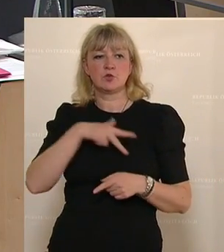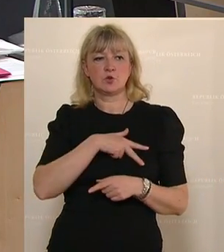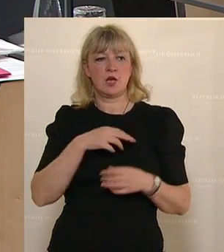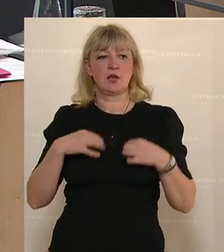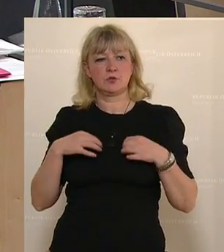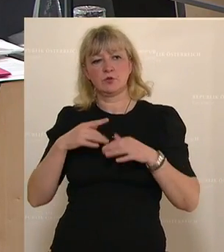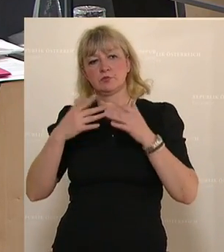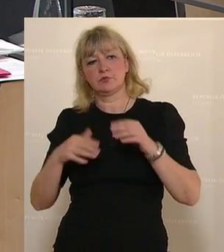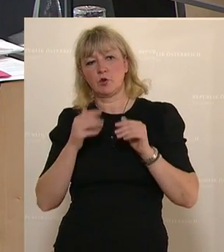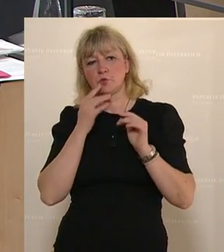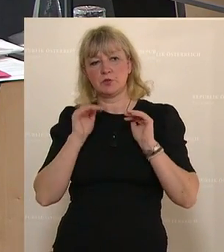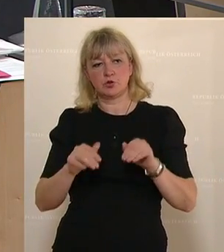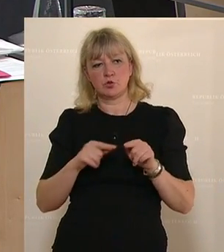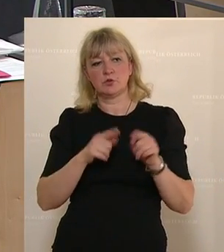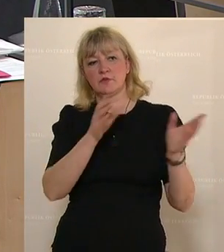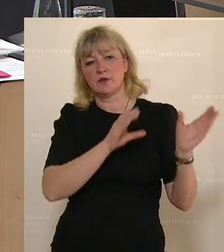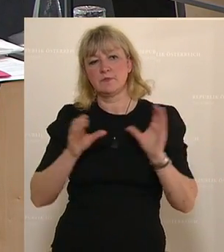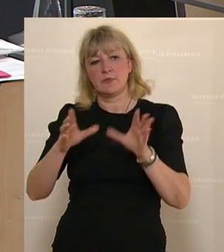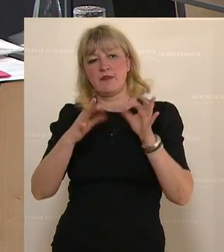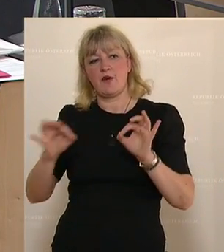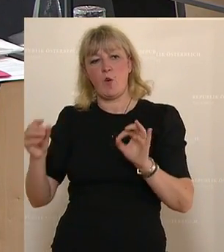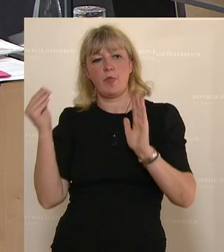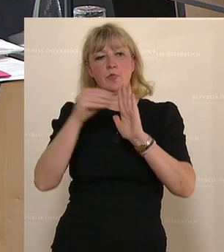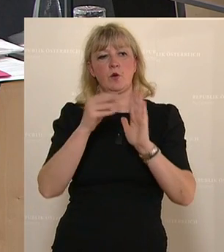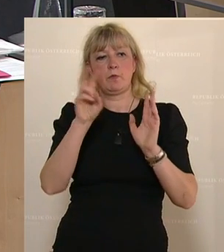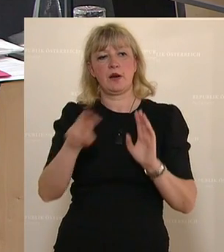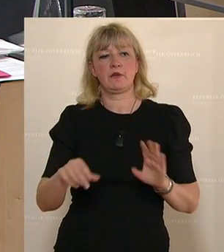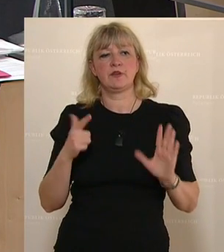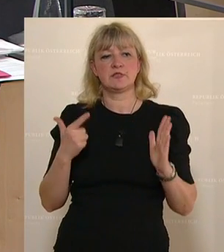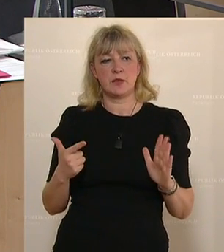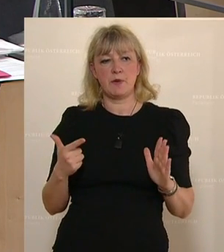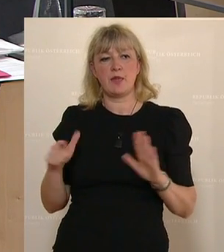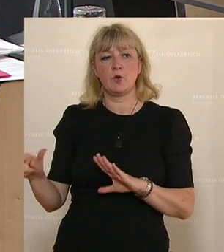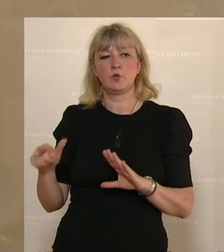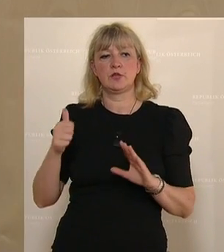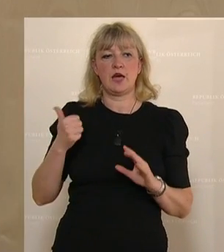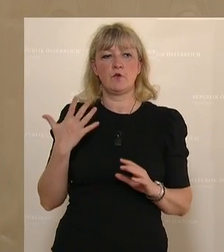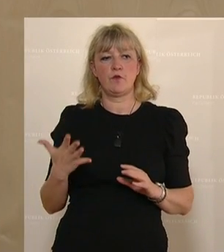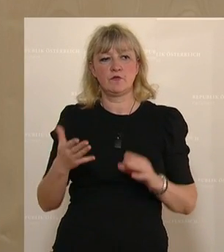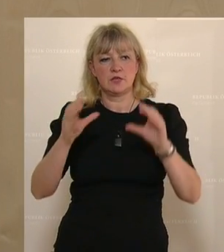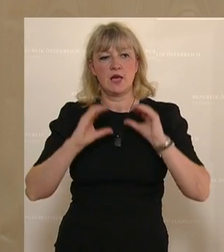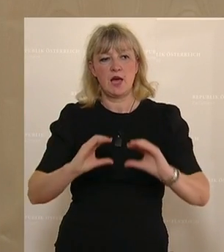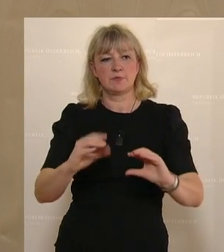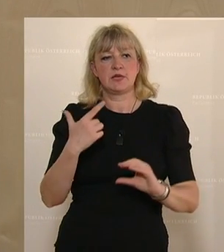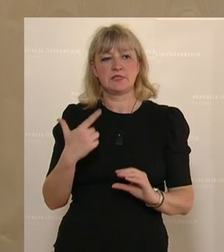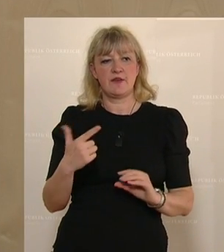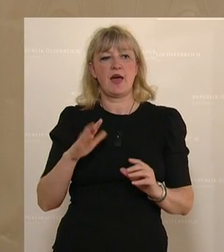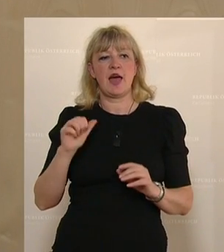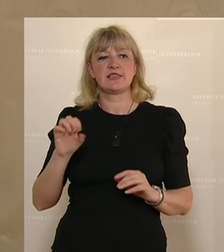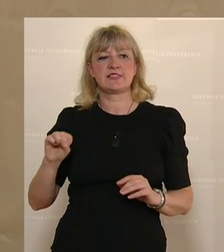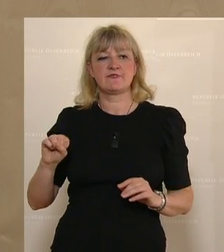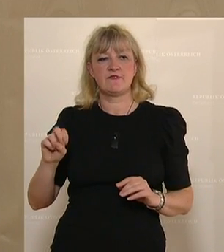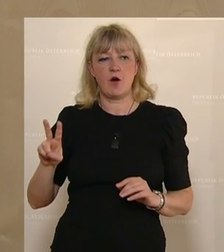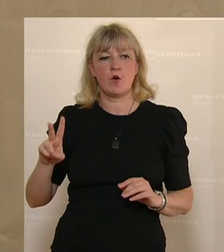Gesundheit, Pflege und Konsumentenschutz durch eine Verordnung nach dem Paragrafen 751 Absatz 2 als VG,